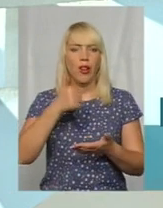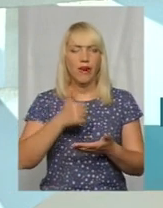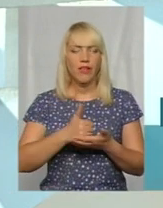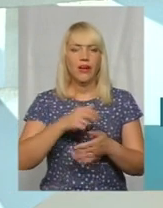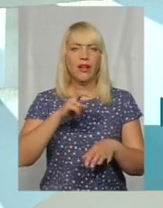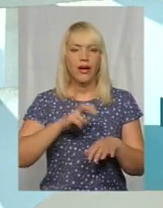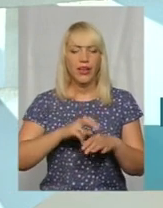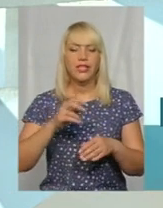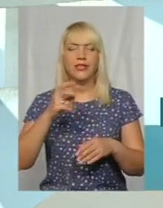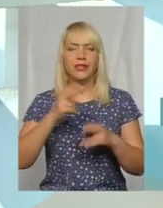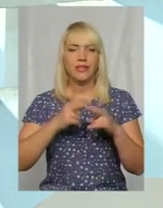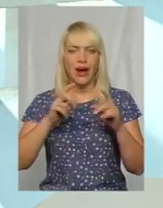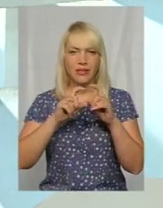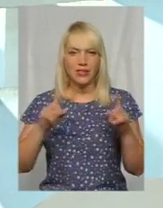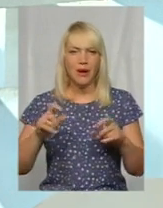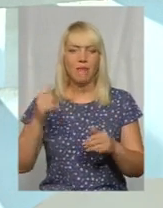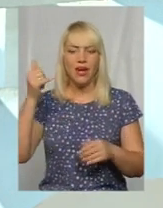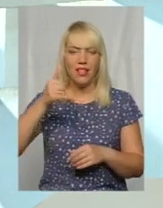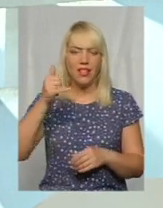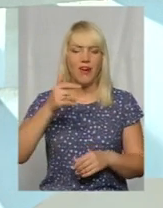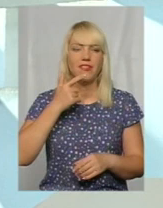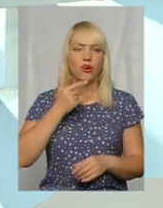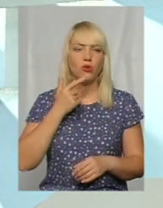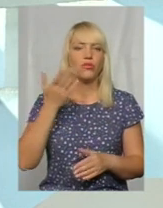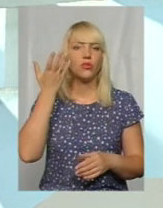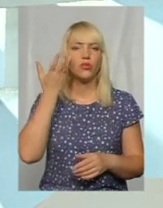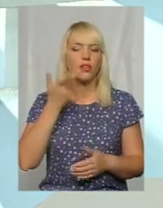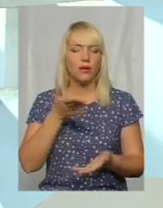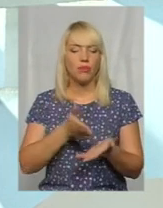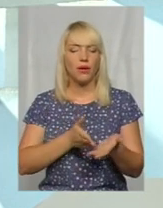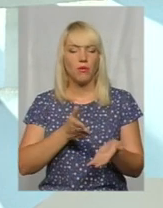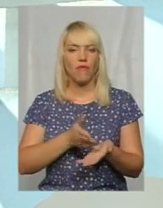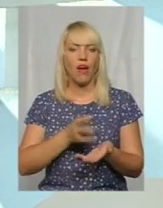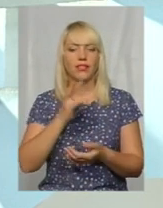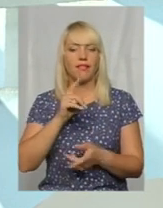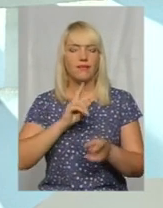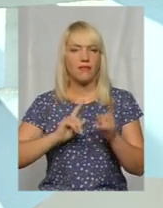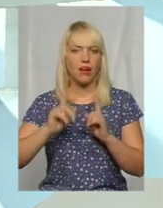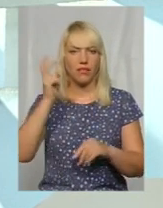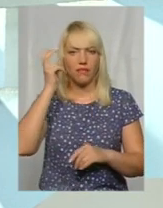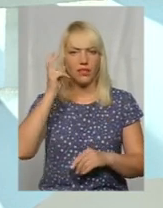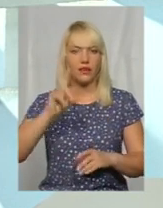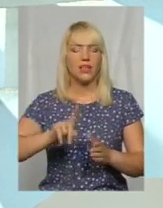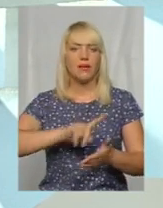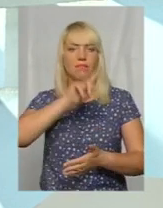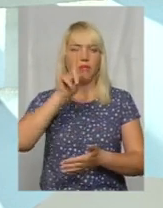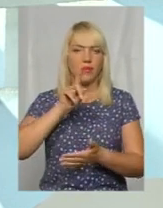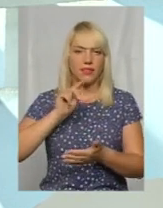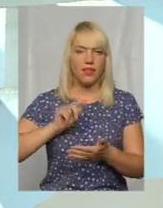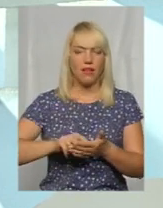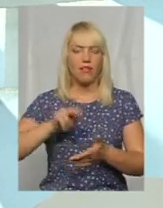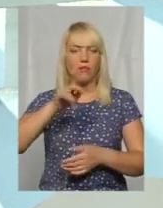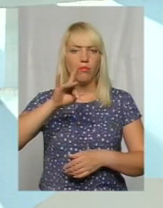переливання крові, коли вони перебувають на радах у Києві, то ставиться питання про створення